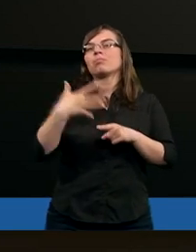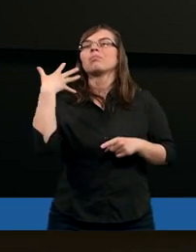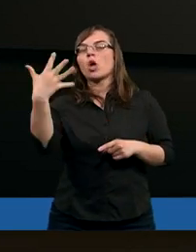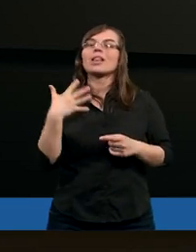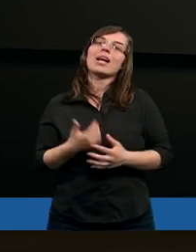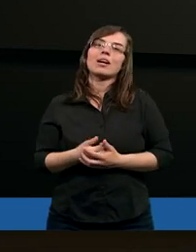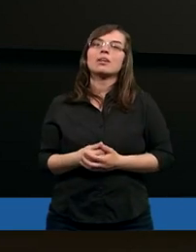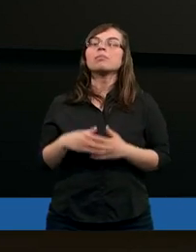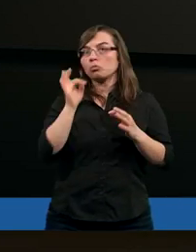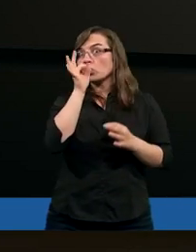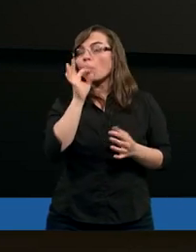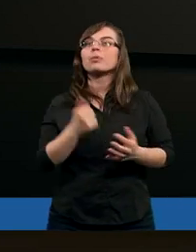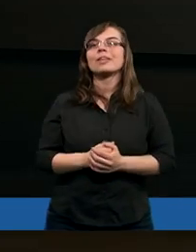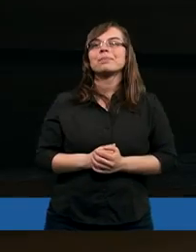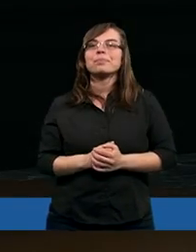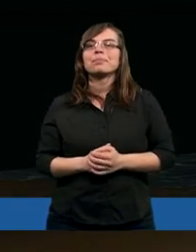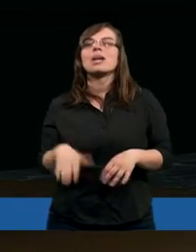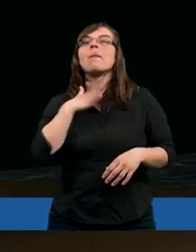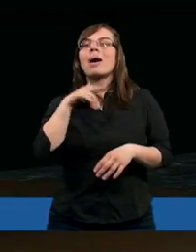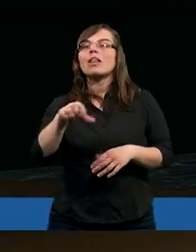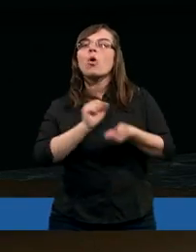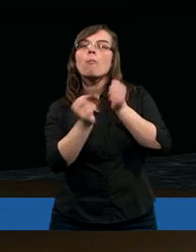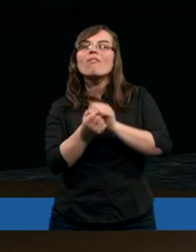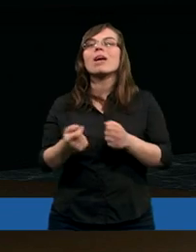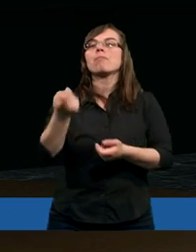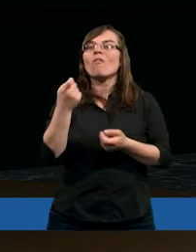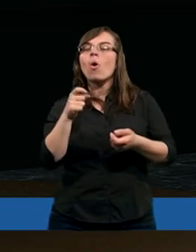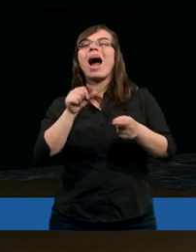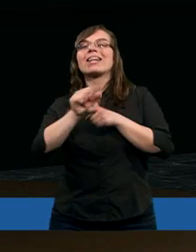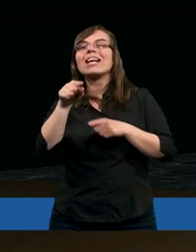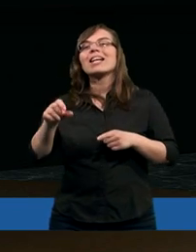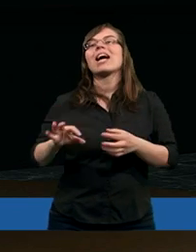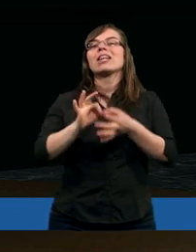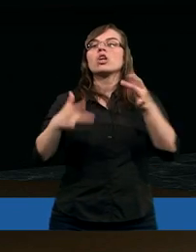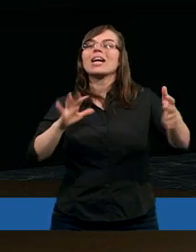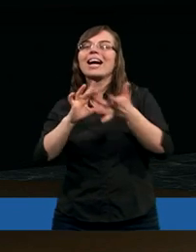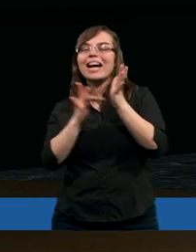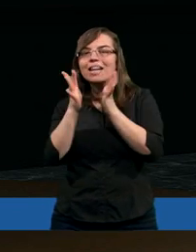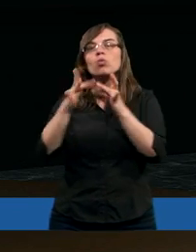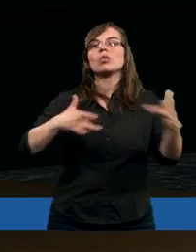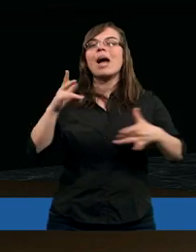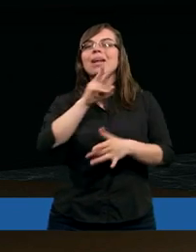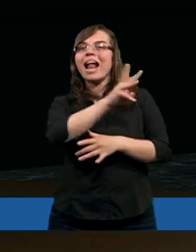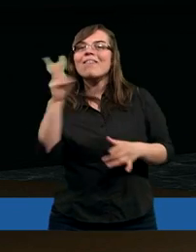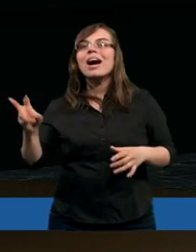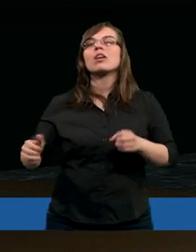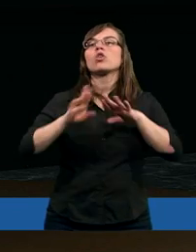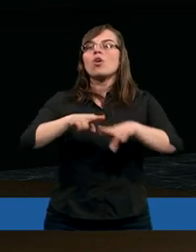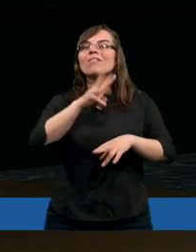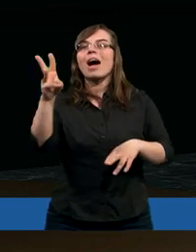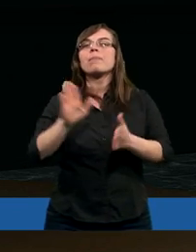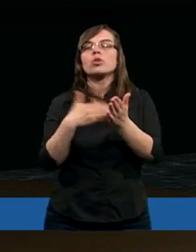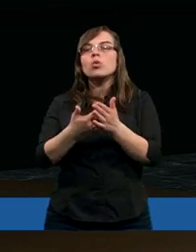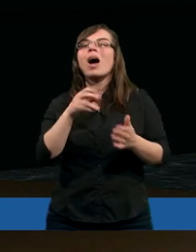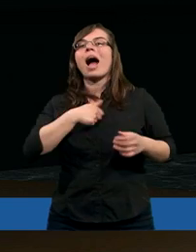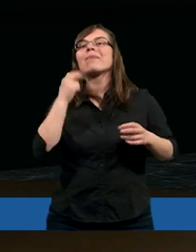25? Dobrze. Na to bowiem powołani jesteście, gdyż i Chrystus cierpiał za was, zostawiając wam